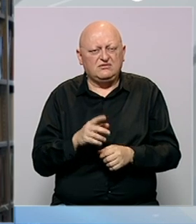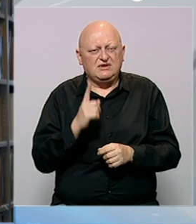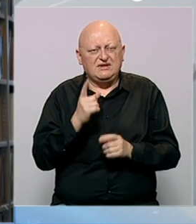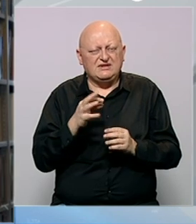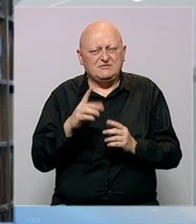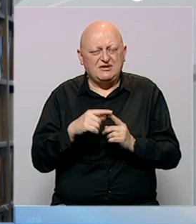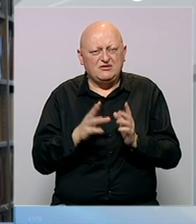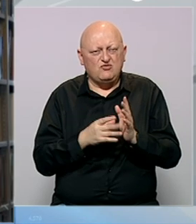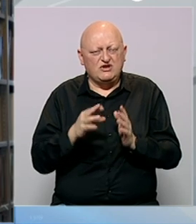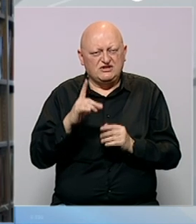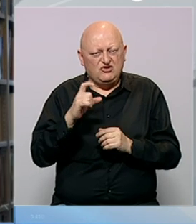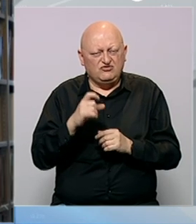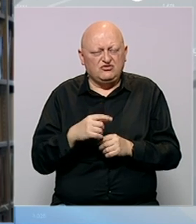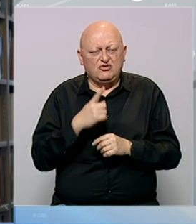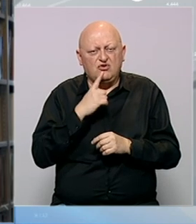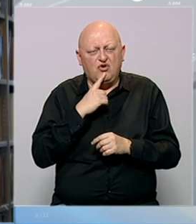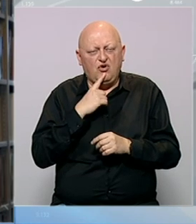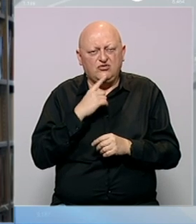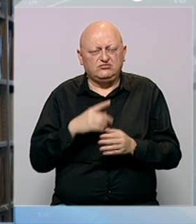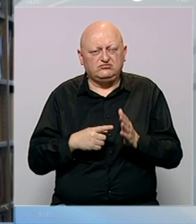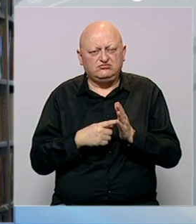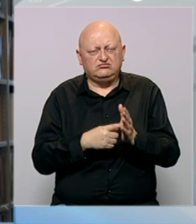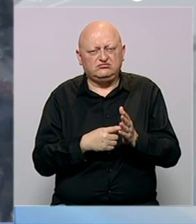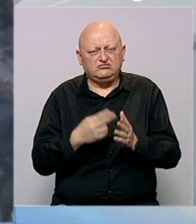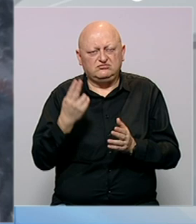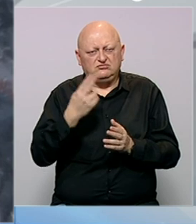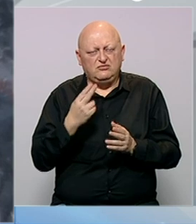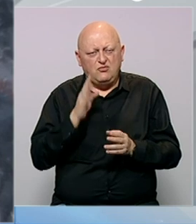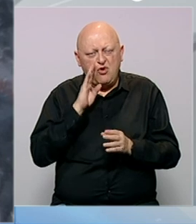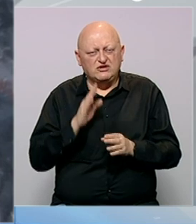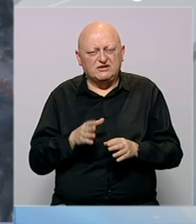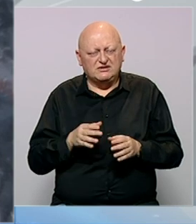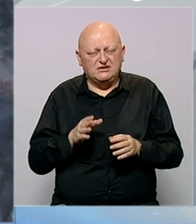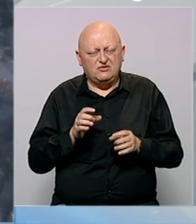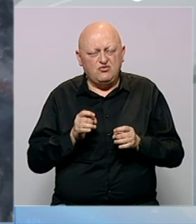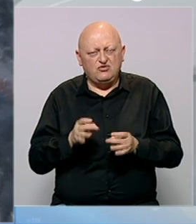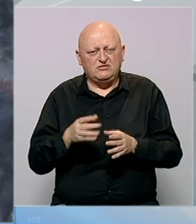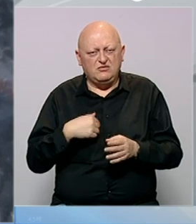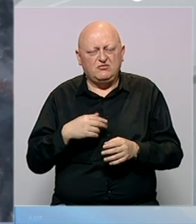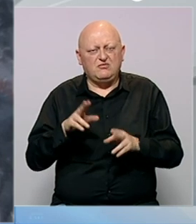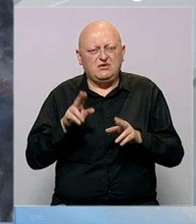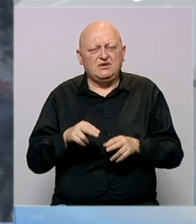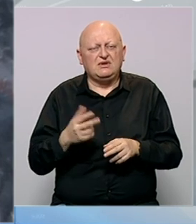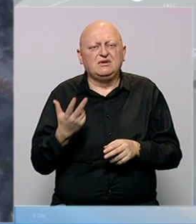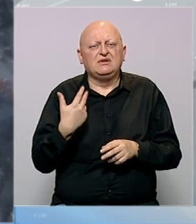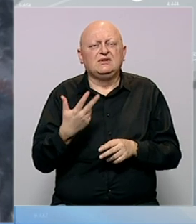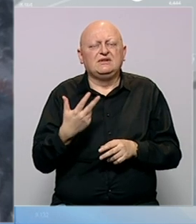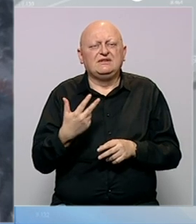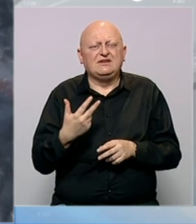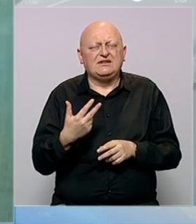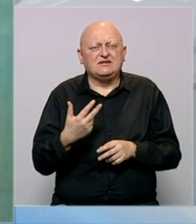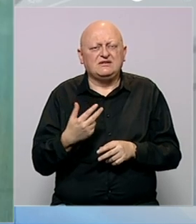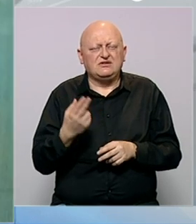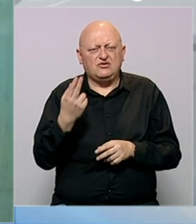Ismeta Mujezinovića na kojem je prikazan pejzaž Basanske mahle. Mi trenutno posjedujemo oko tri desetak